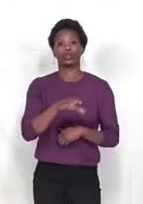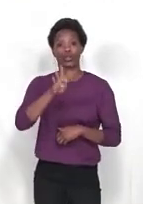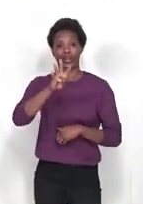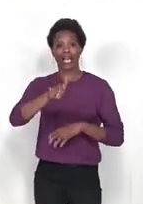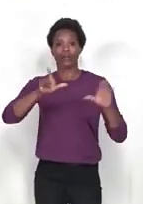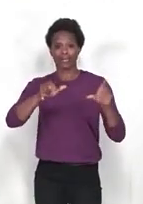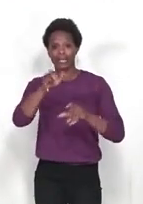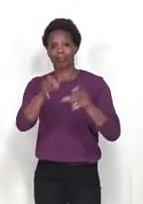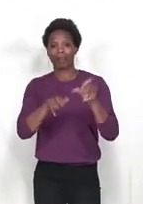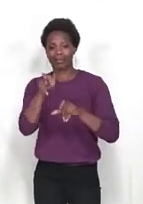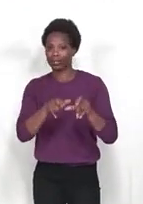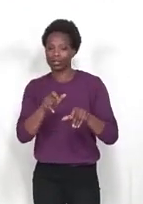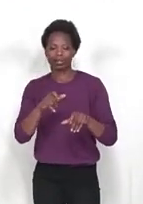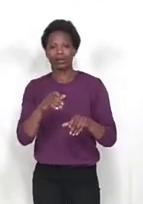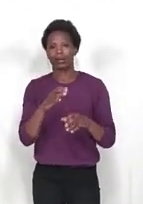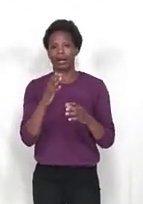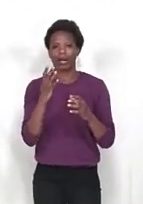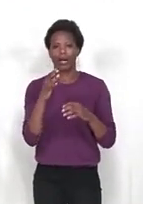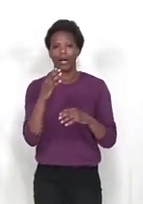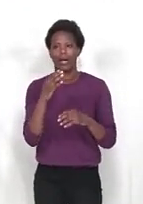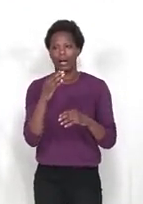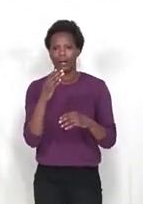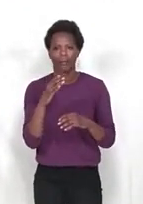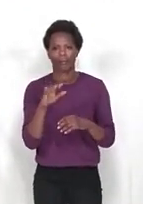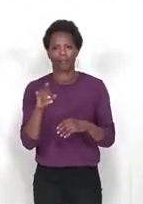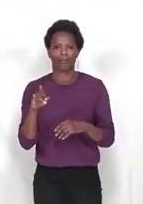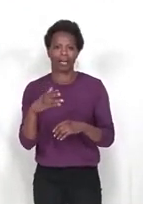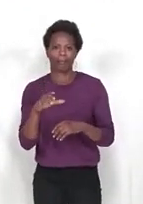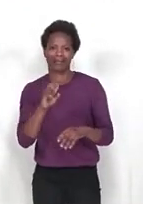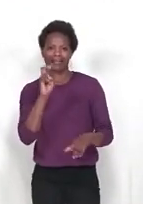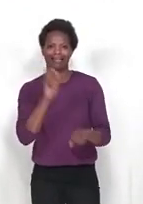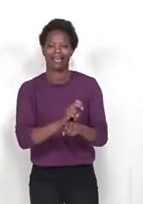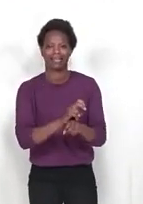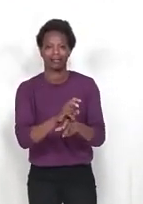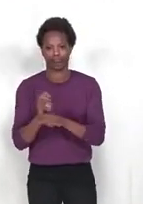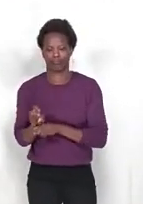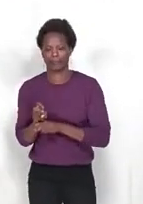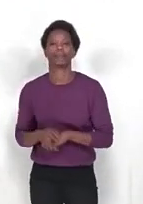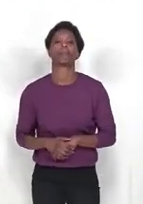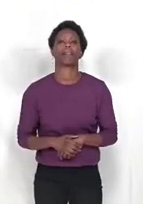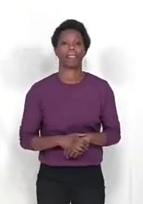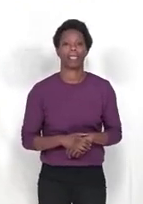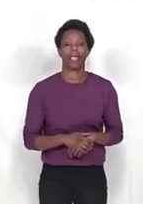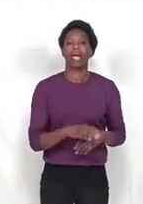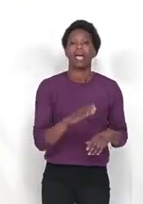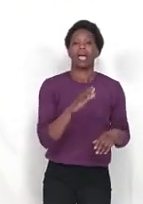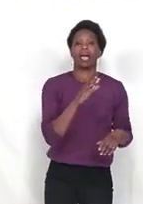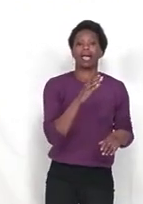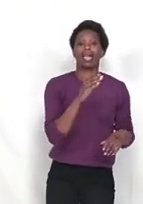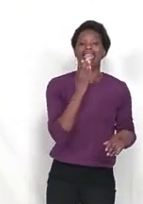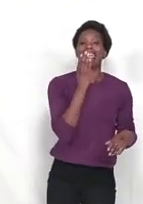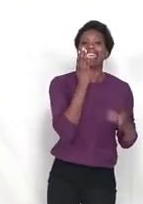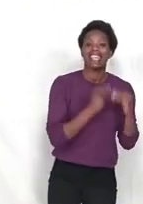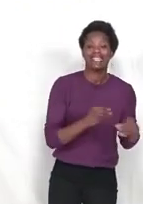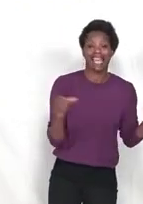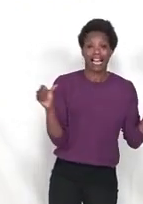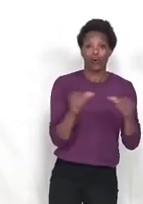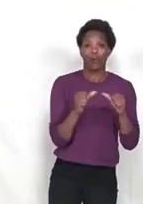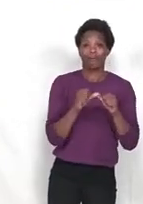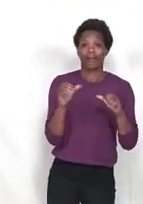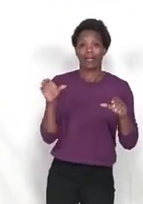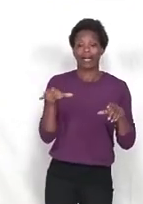Hamas. La riposte de l'armée israélienne s'est traduite par une campagne de bombardement d'une intensité inédite dans la bande de Gaza.